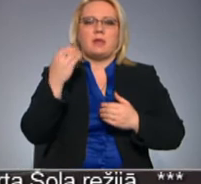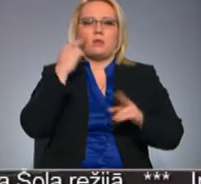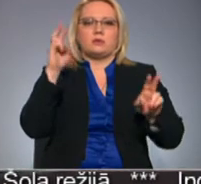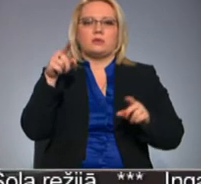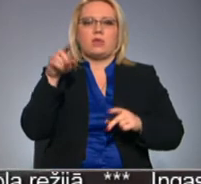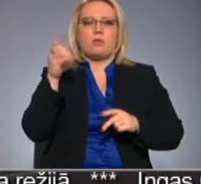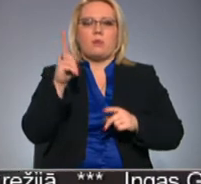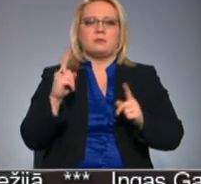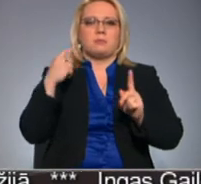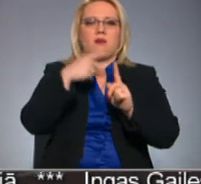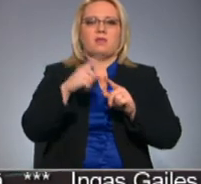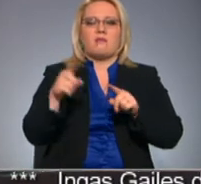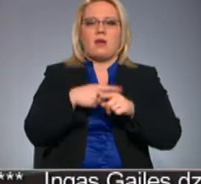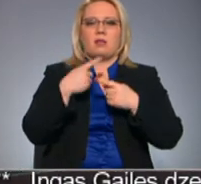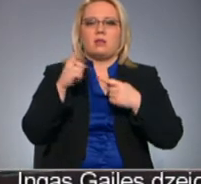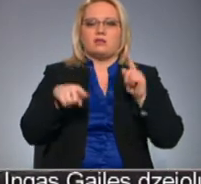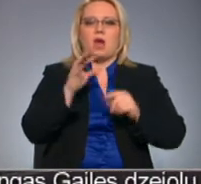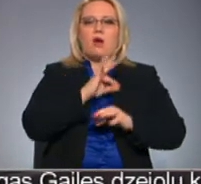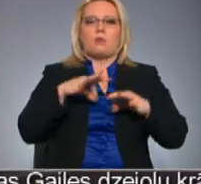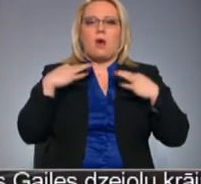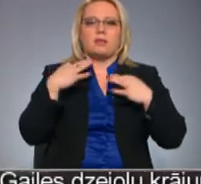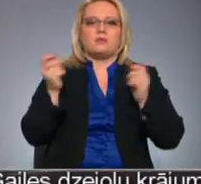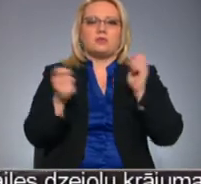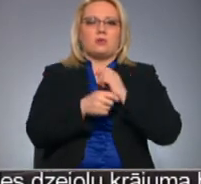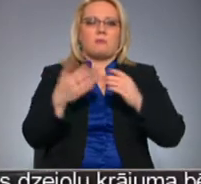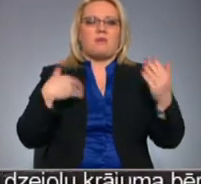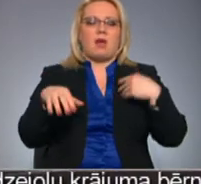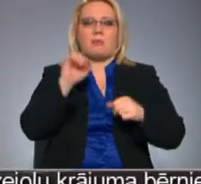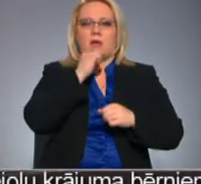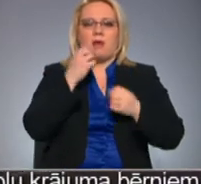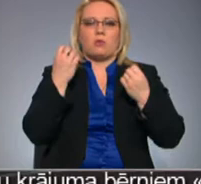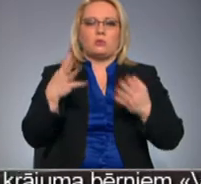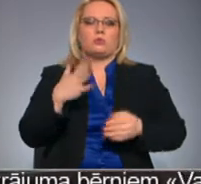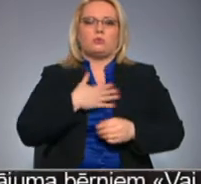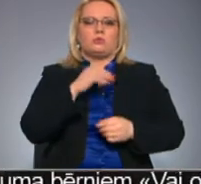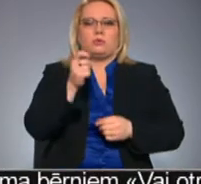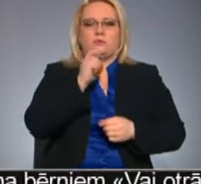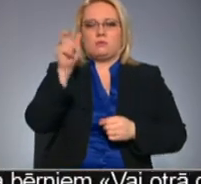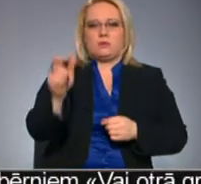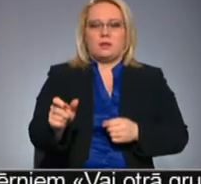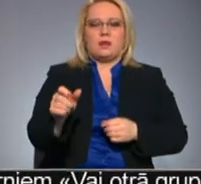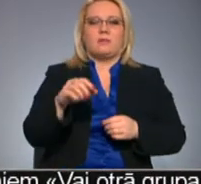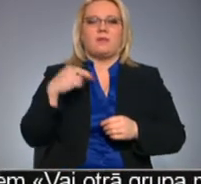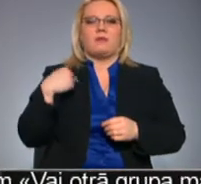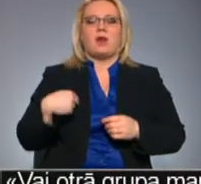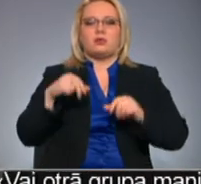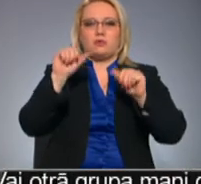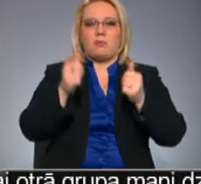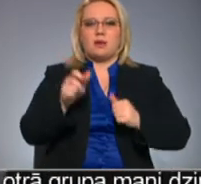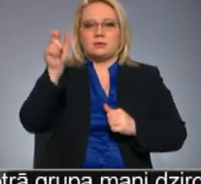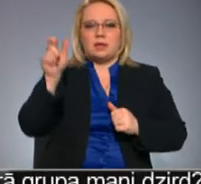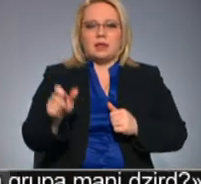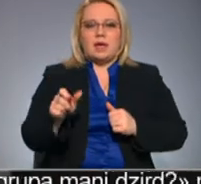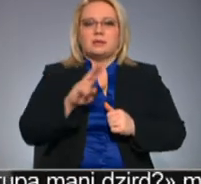dažus grēkus. Kā rotas var sodīt par vēlmi grēkot, noskaidroja Līgozola. Franču mākslinieks Emanuels